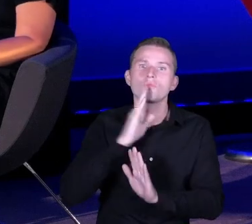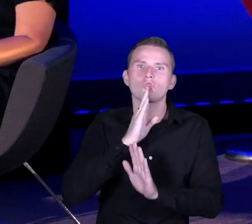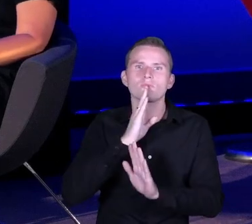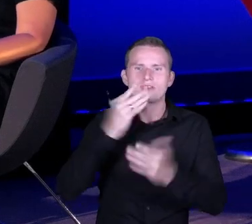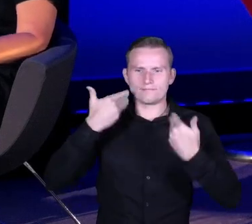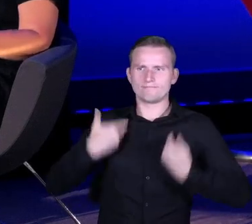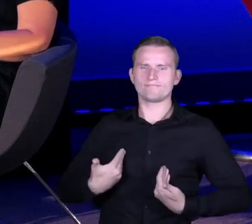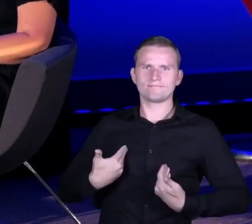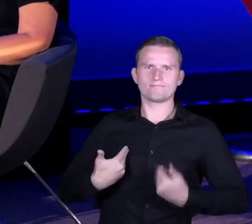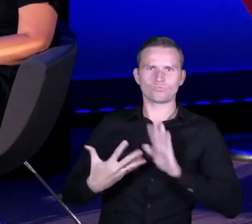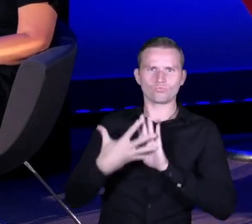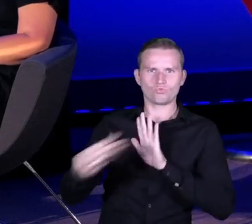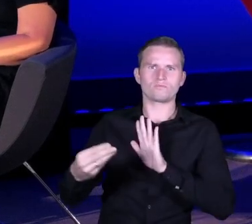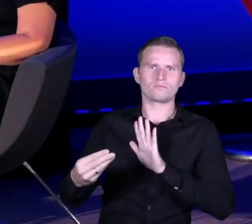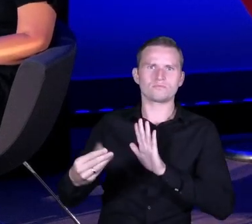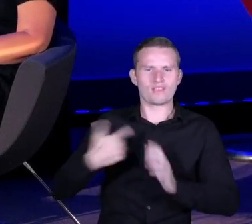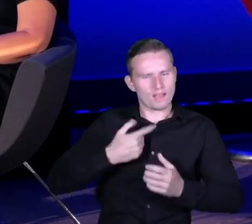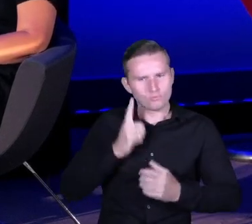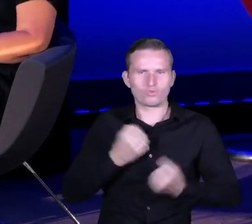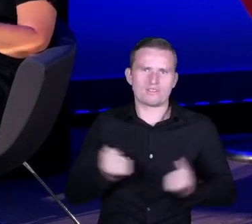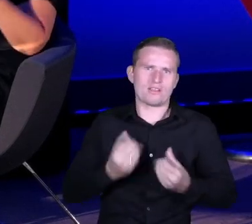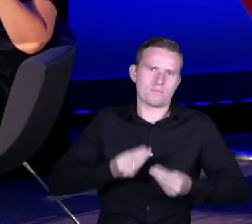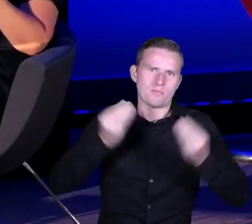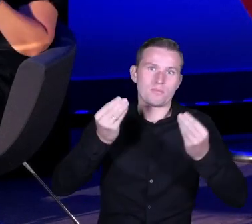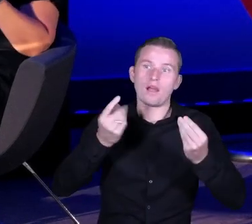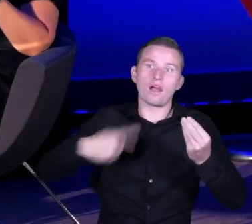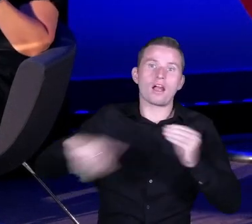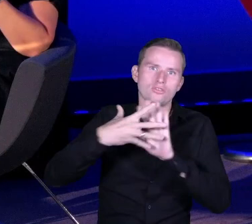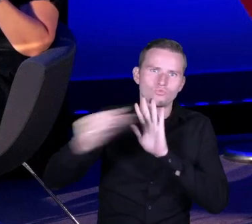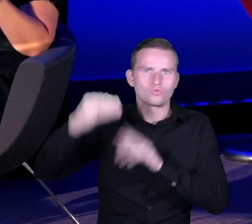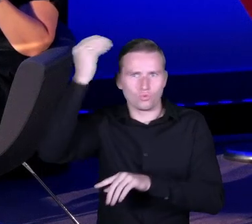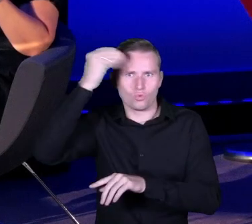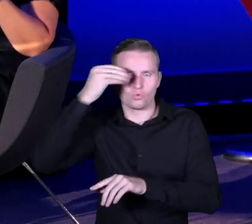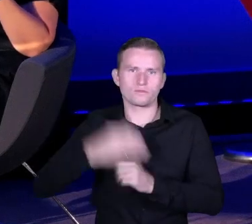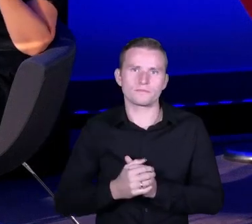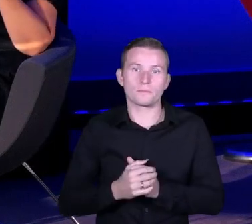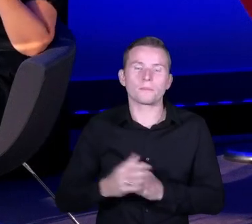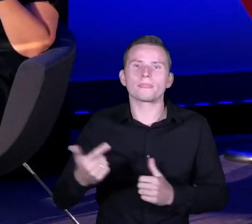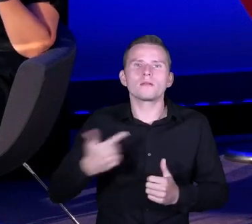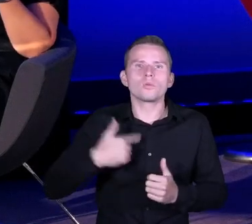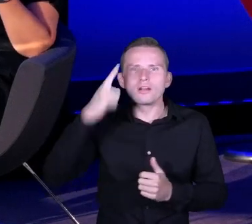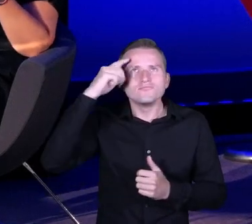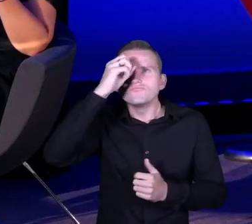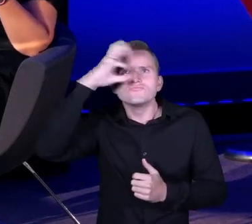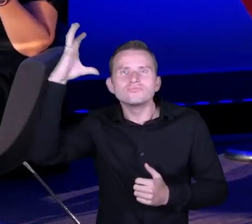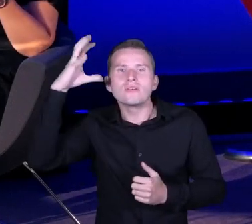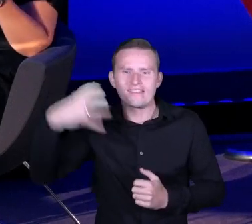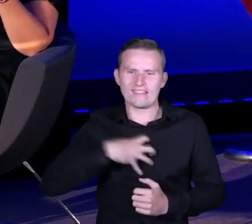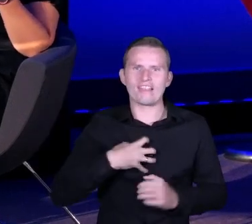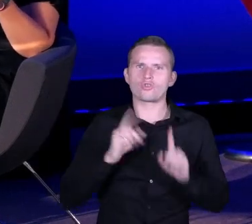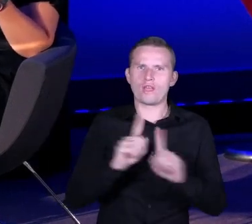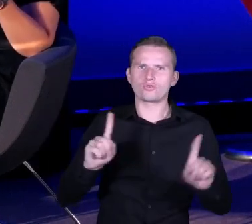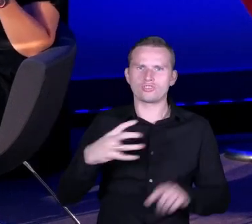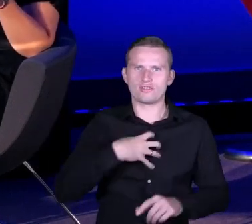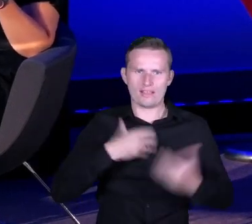po to, aby inni, no też się ode mnie uczyli. Bo też mam taką wizję nauczyciela, dyrektora, który jest taką osobą,